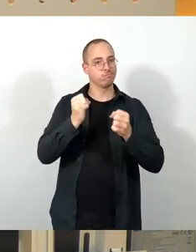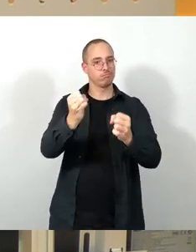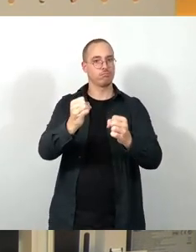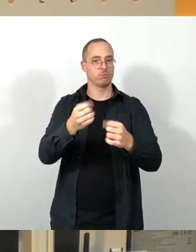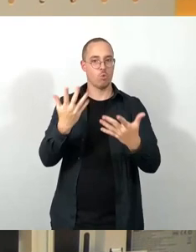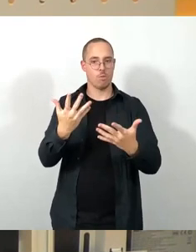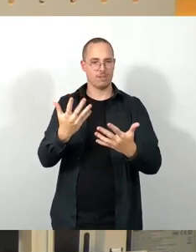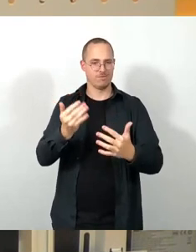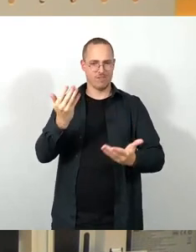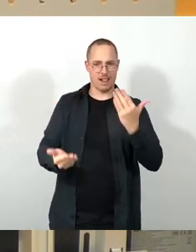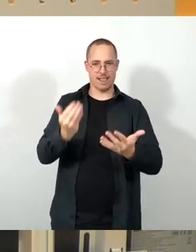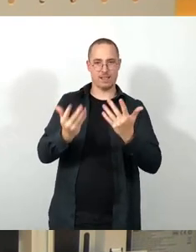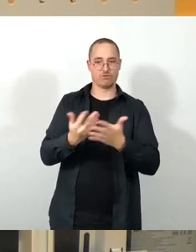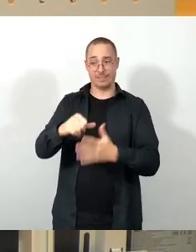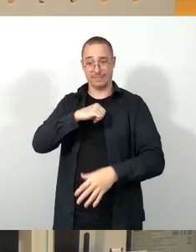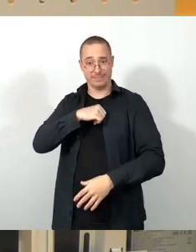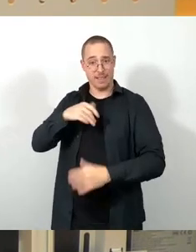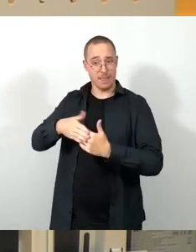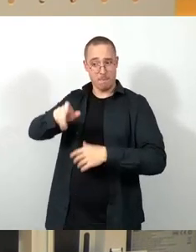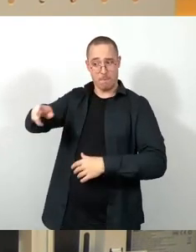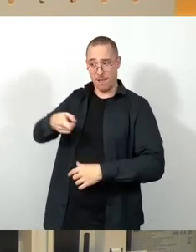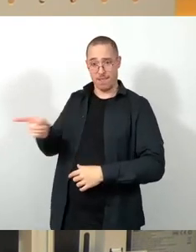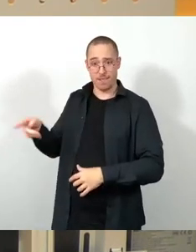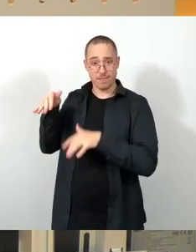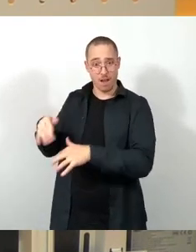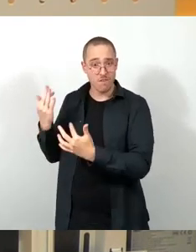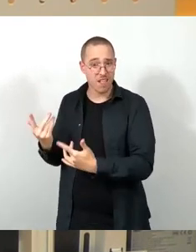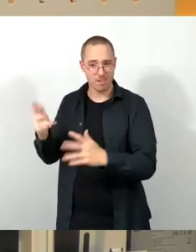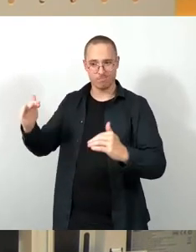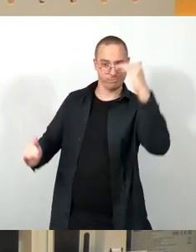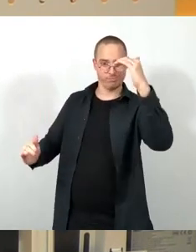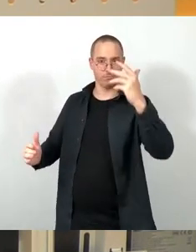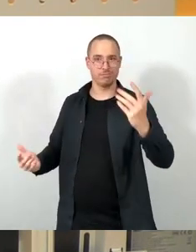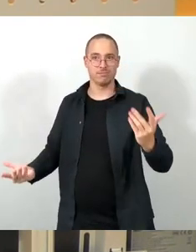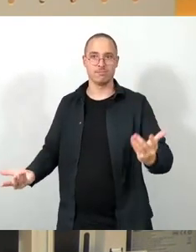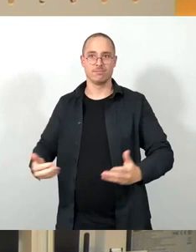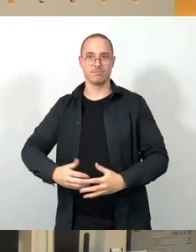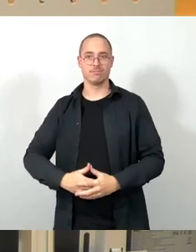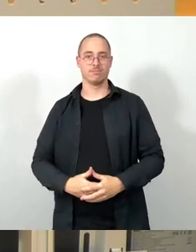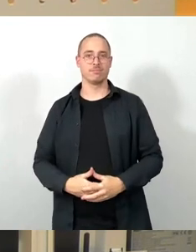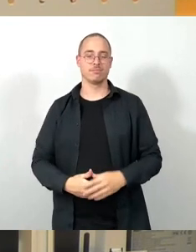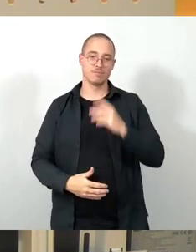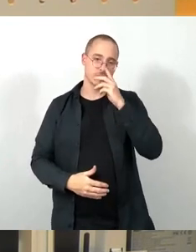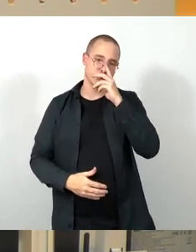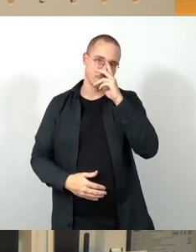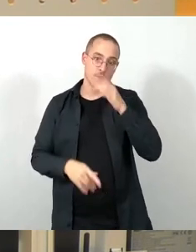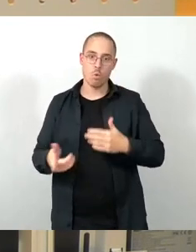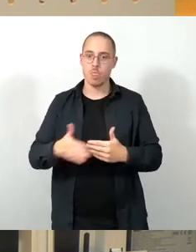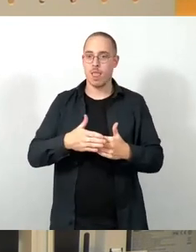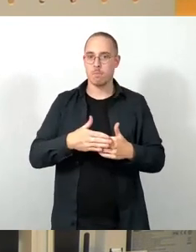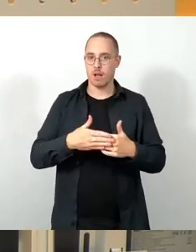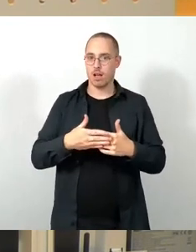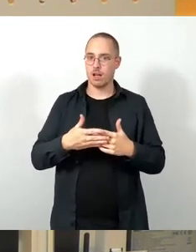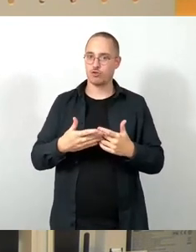Aus unserer Sicht benötigen derartige Nachbarschaftsformate keine jährlichen Fördergelder im